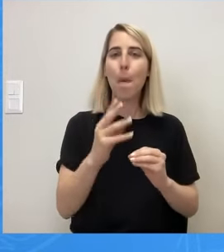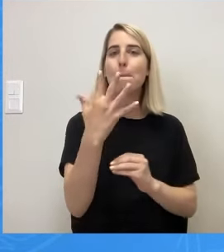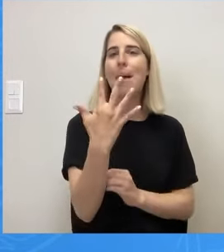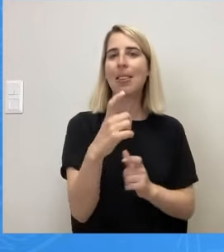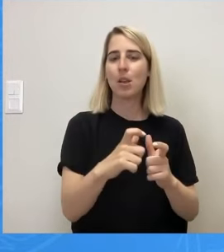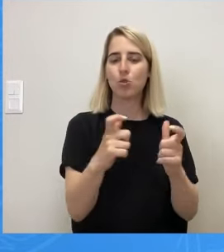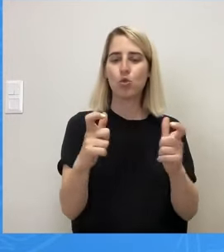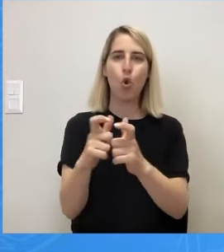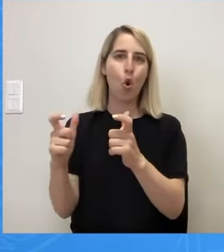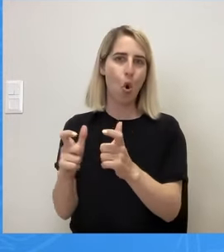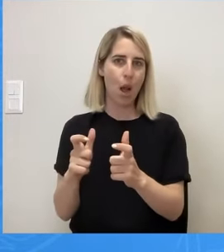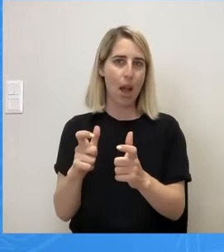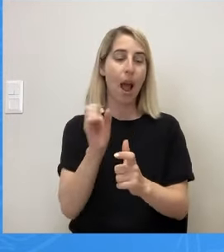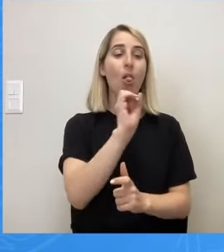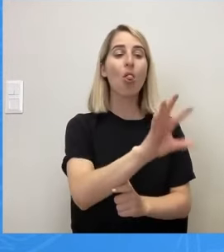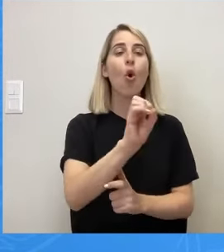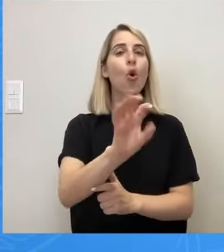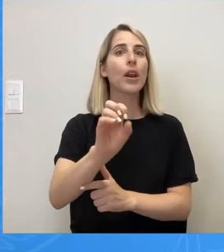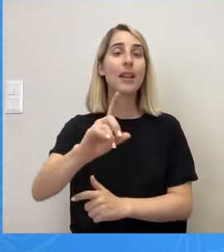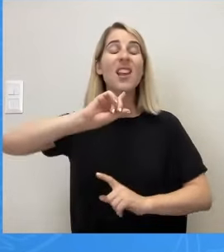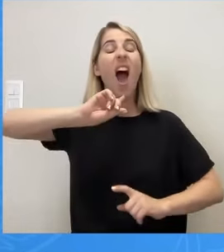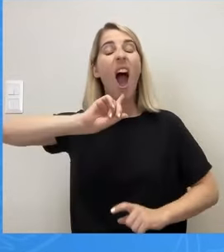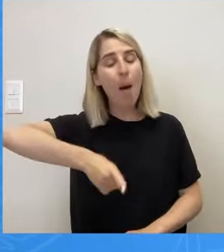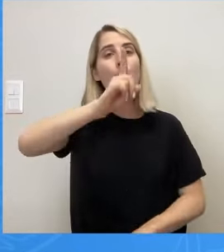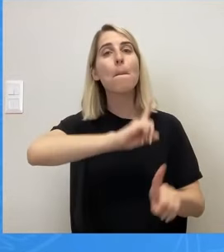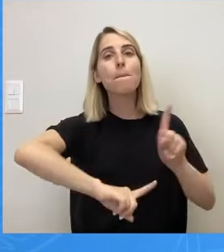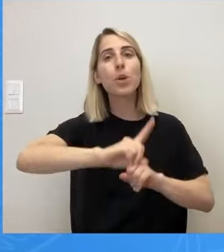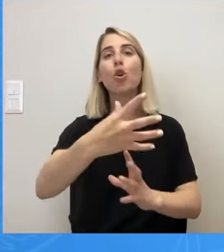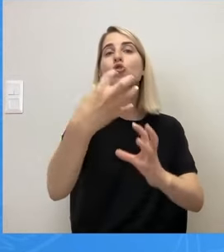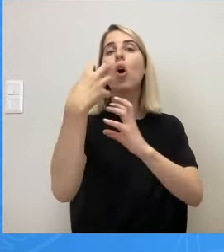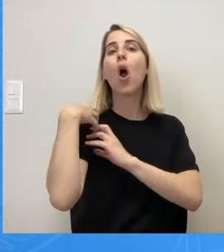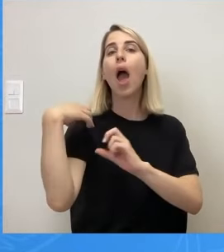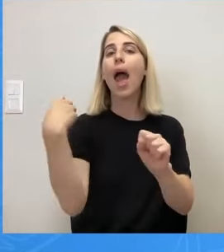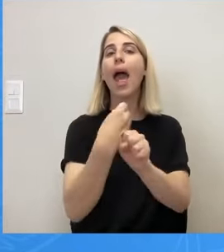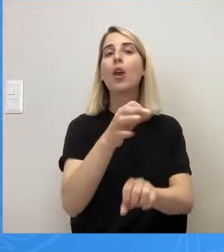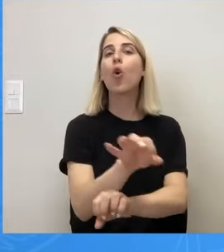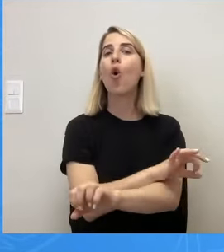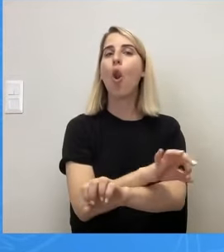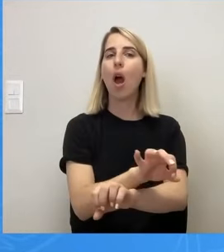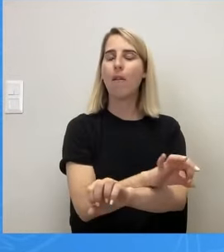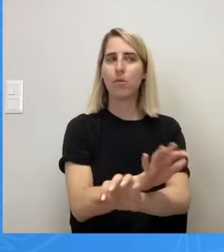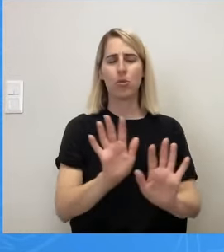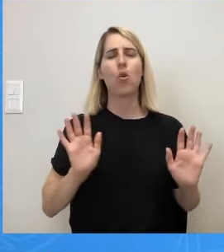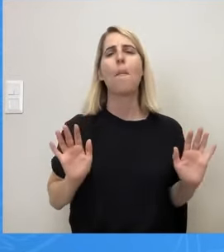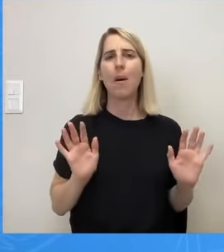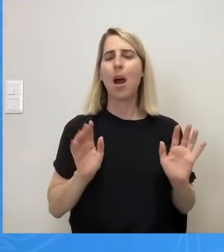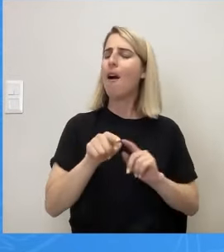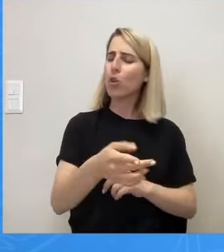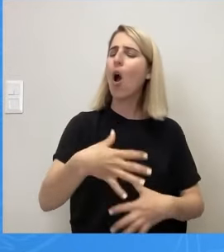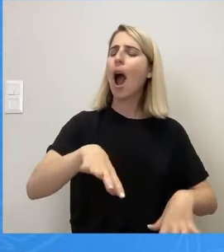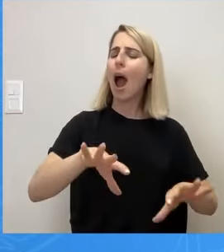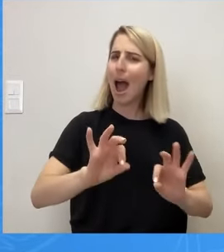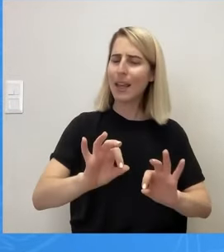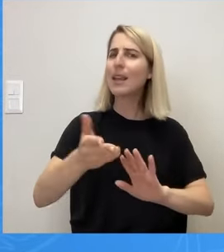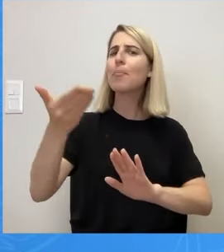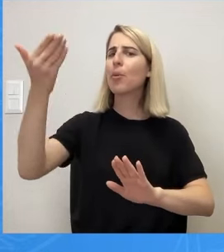οι δωρητές καθορίζουν τον εργολάβο και γενικά αυτό το σύστημα, το οποίο το ξεκίνησε η προηγούμενη διοίκηση και